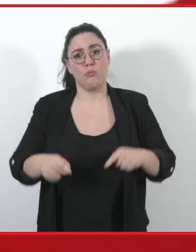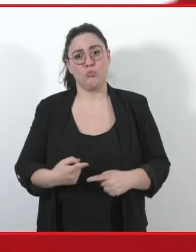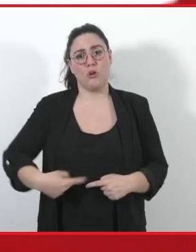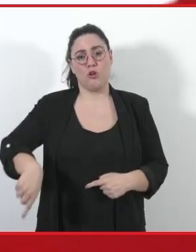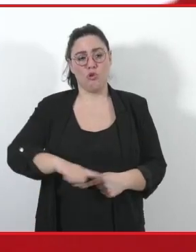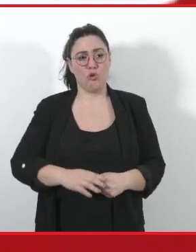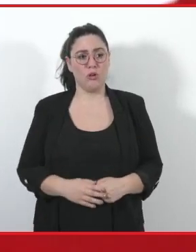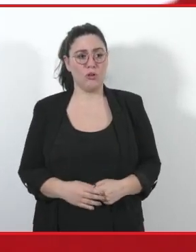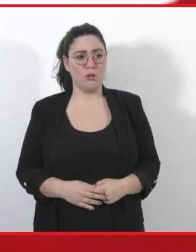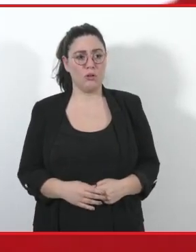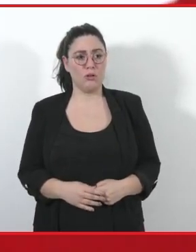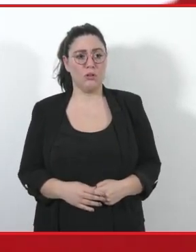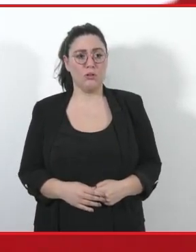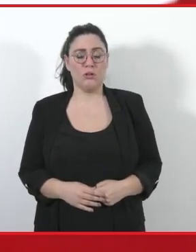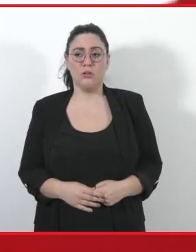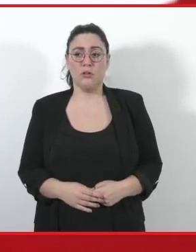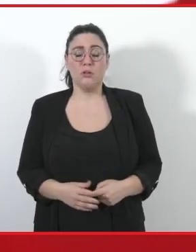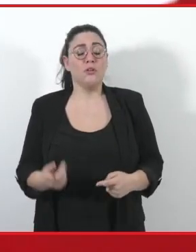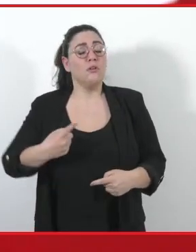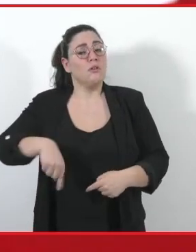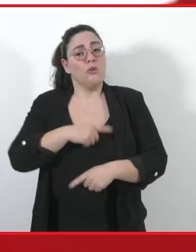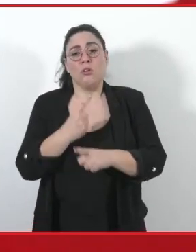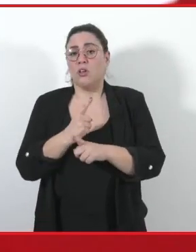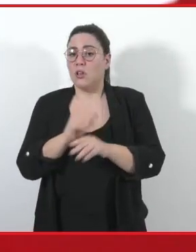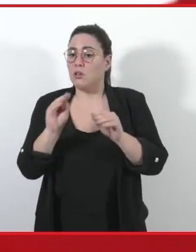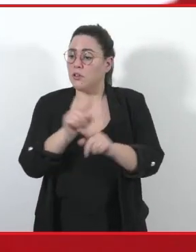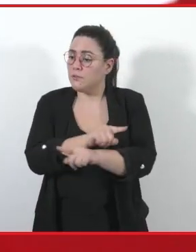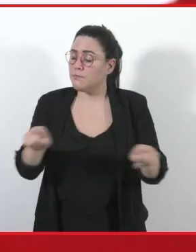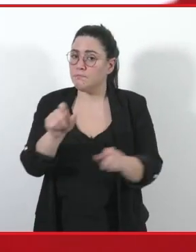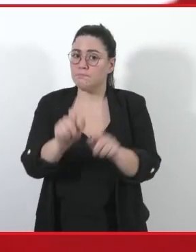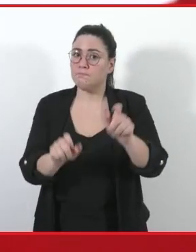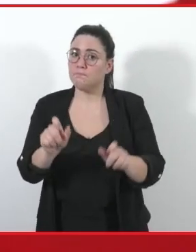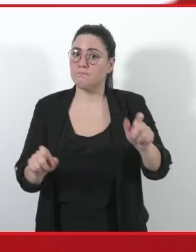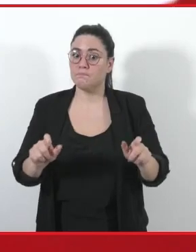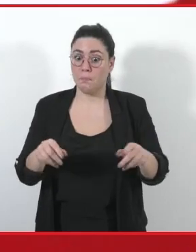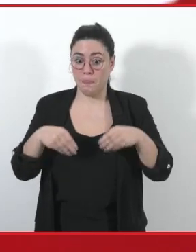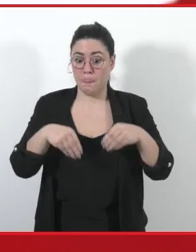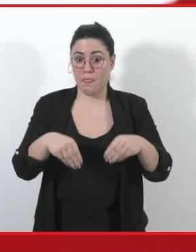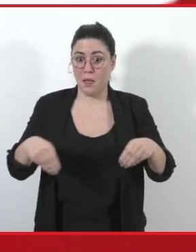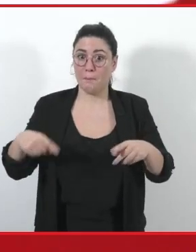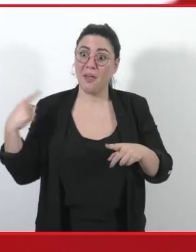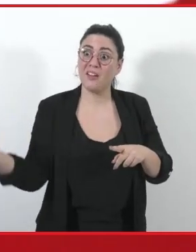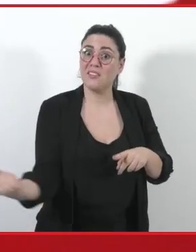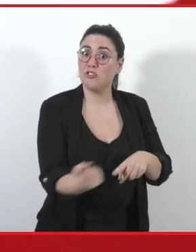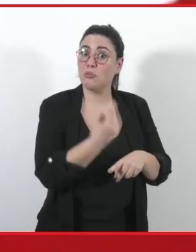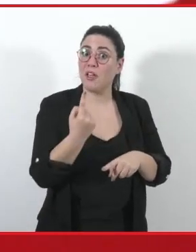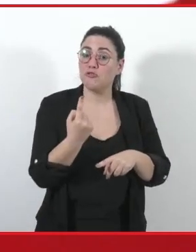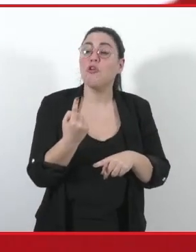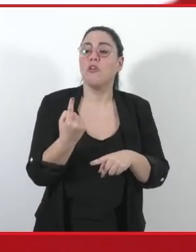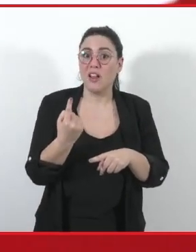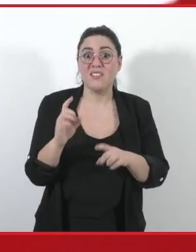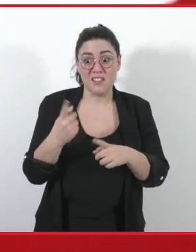questo dobbiamo convincere le persone che la loro partecipazione può cambiare le cose.